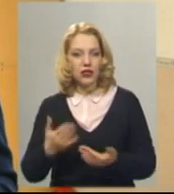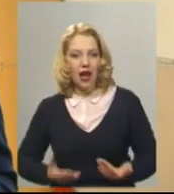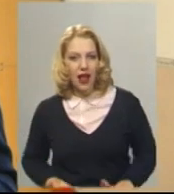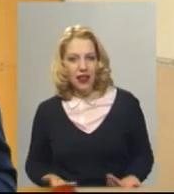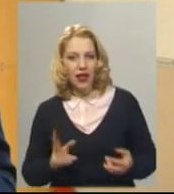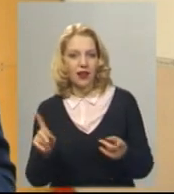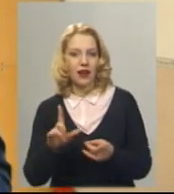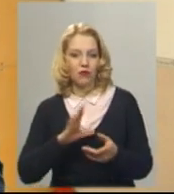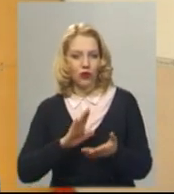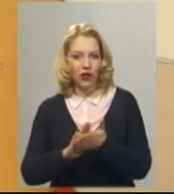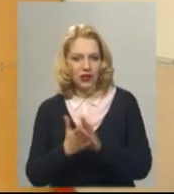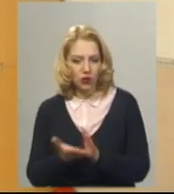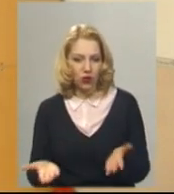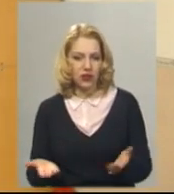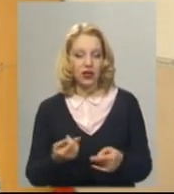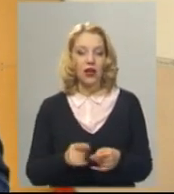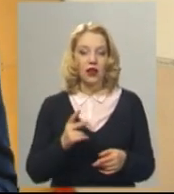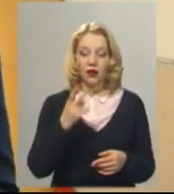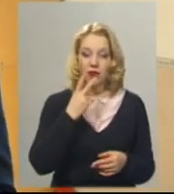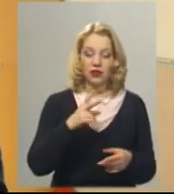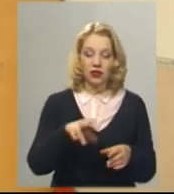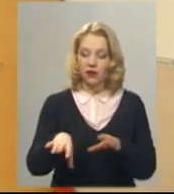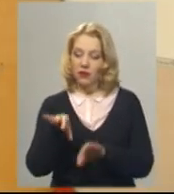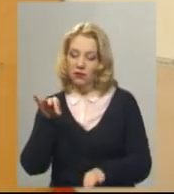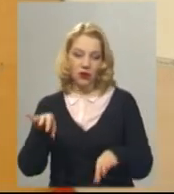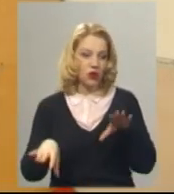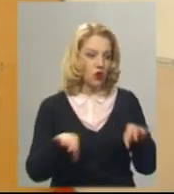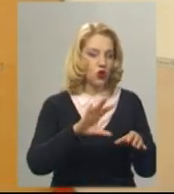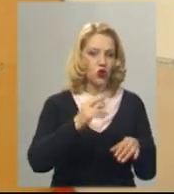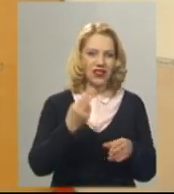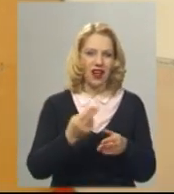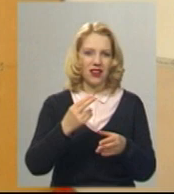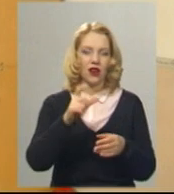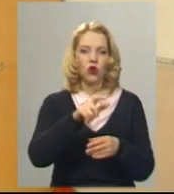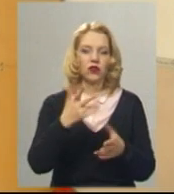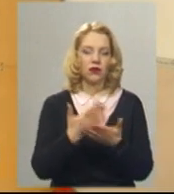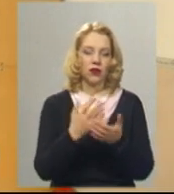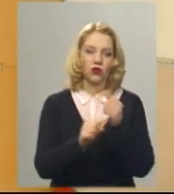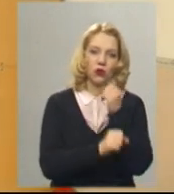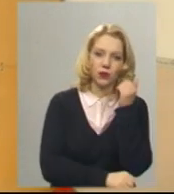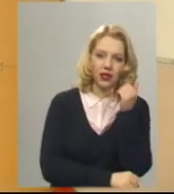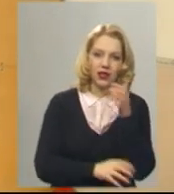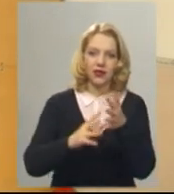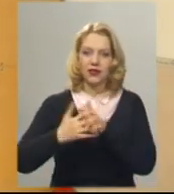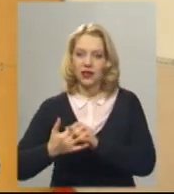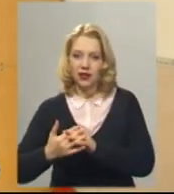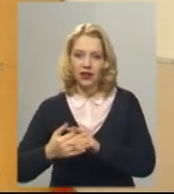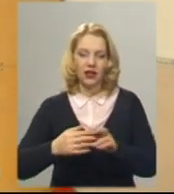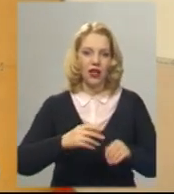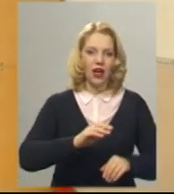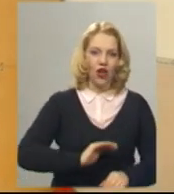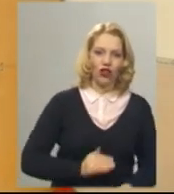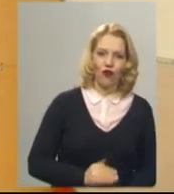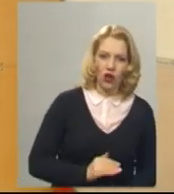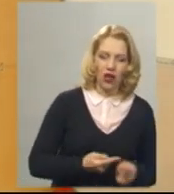працював 9 клас, вони брали якісь окремі соціальні стани, це робітники, це селяни, це дворяни. Вони вивчали, як